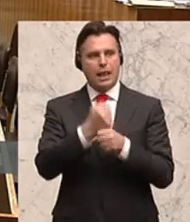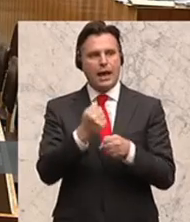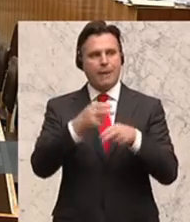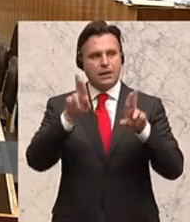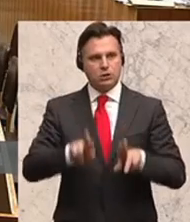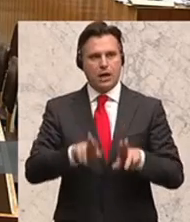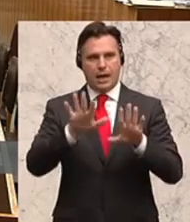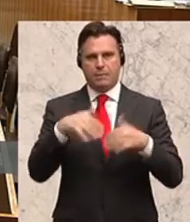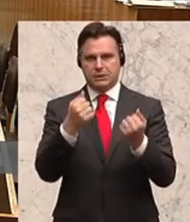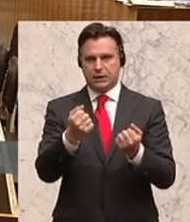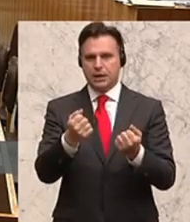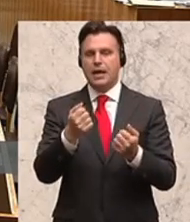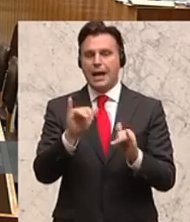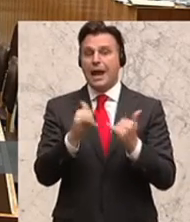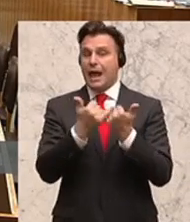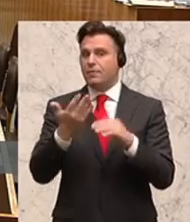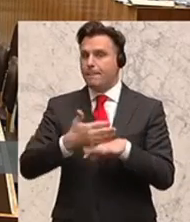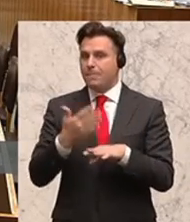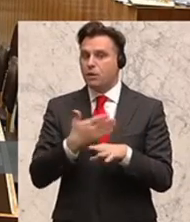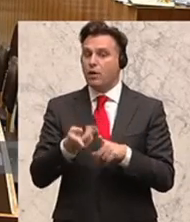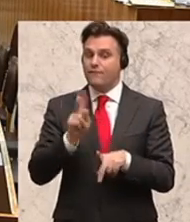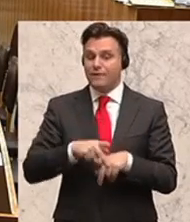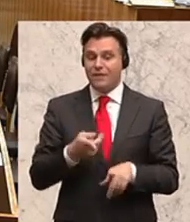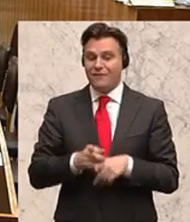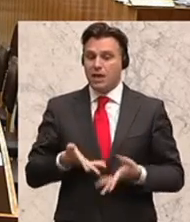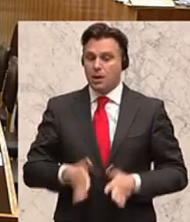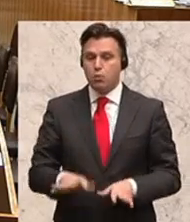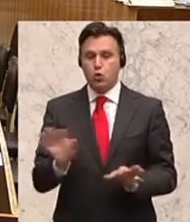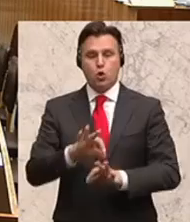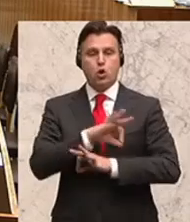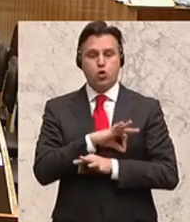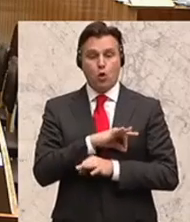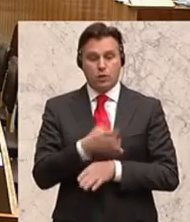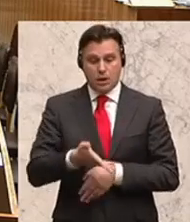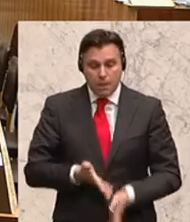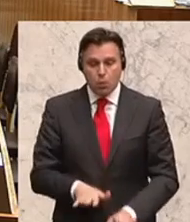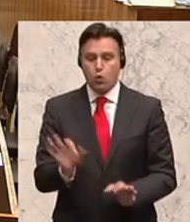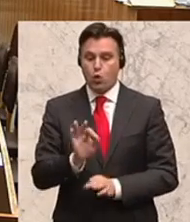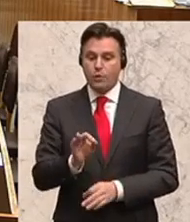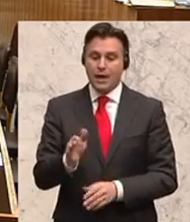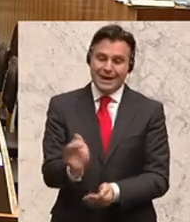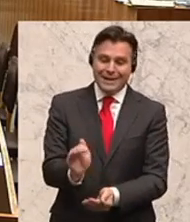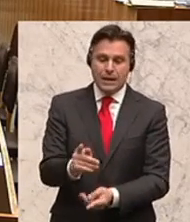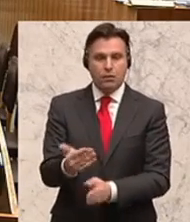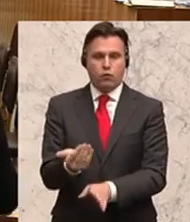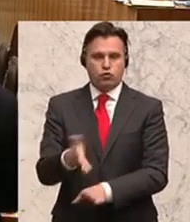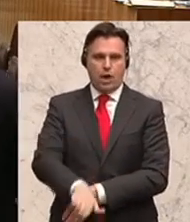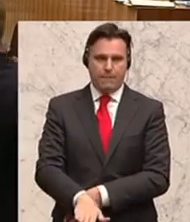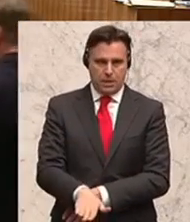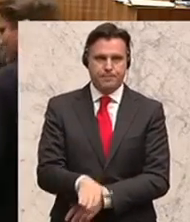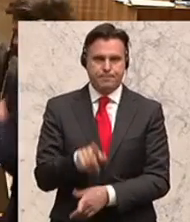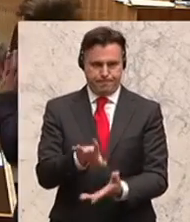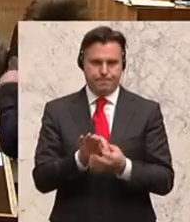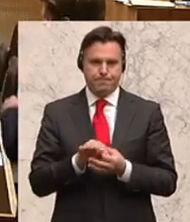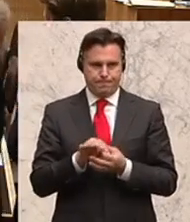gesundheitsgefährdende Arbeitsstoffe soll es künftig 10 Gefahrenklassen geben, die die Anwender exakter als bisher über mögliche Gefährdungen